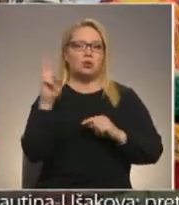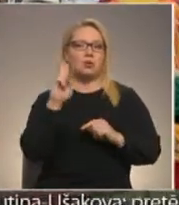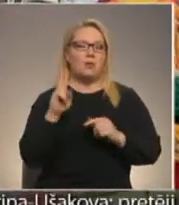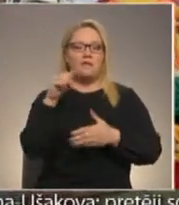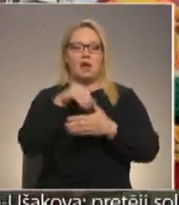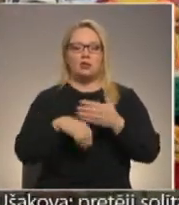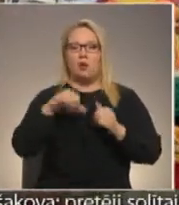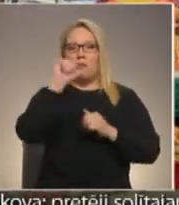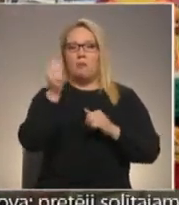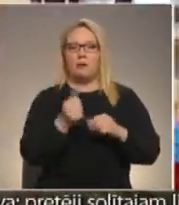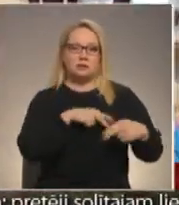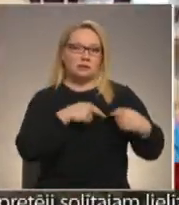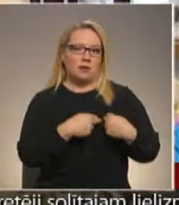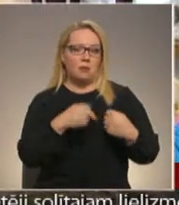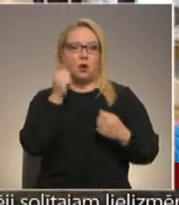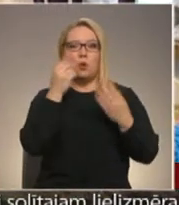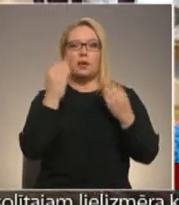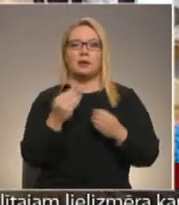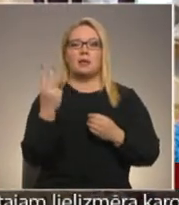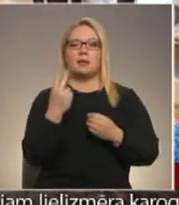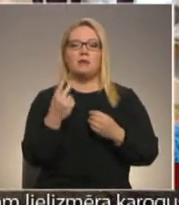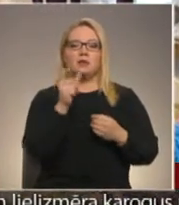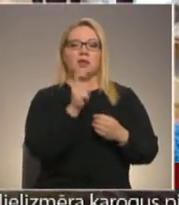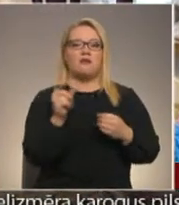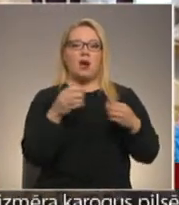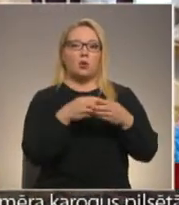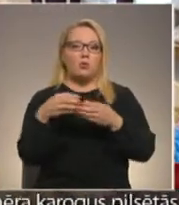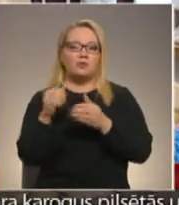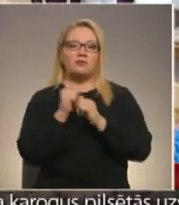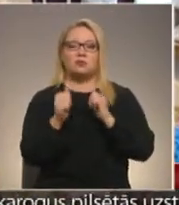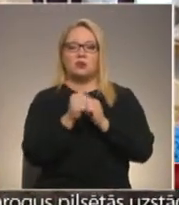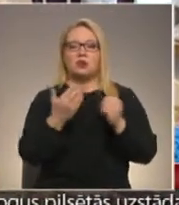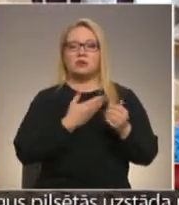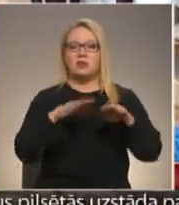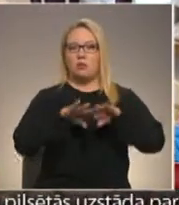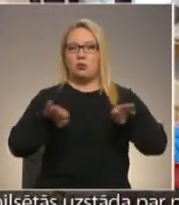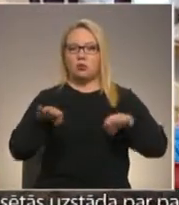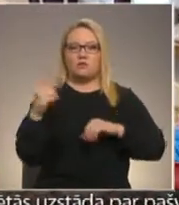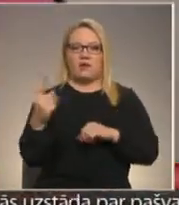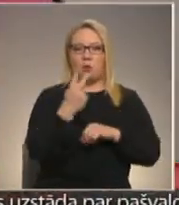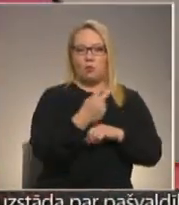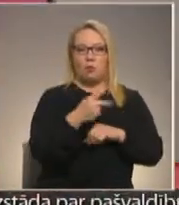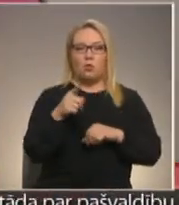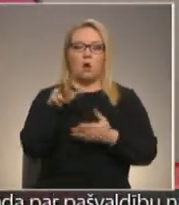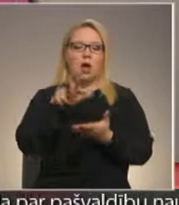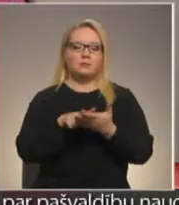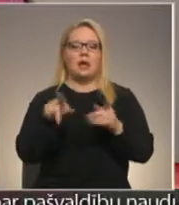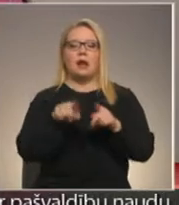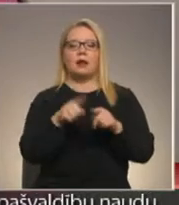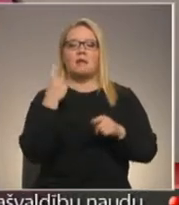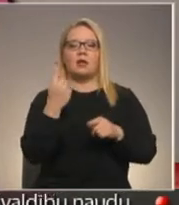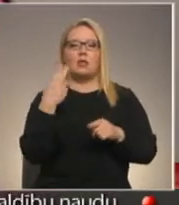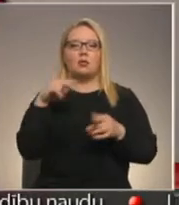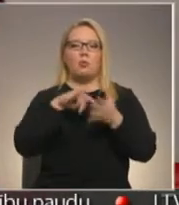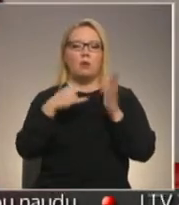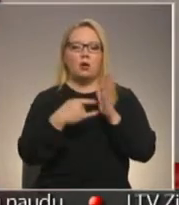vēsturs un mākslas biedrībai, jo ikdienā šīs divas cilvēku grupas vispiežāk dzīvo nošķirti vienu no otrs. To apstiprina arī viena no